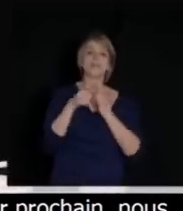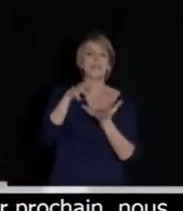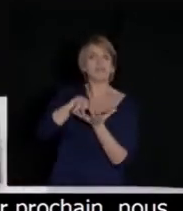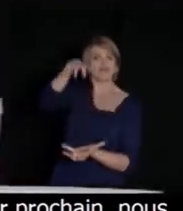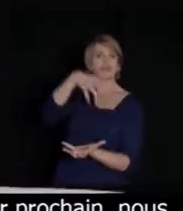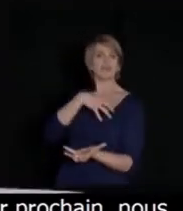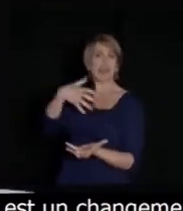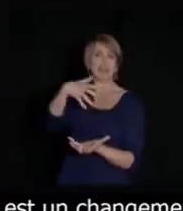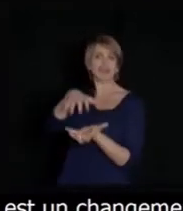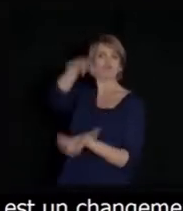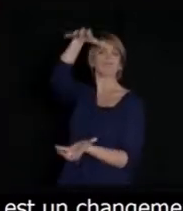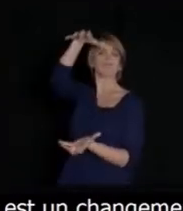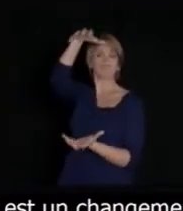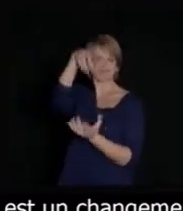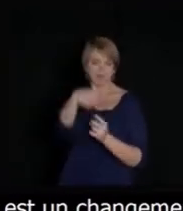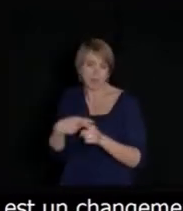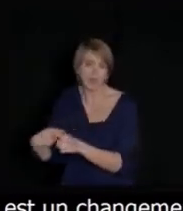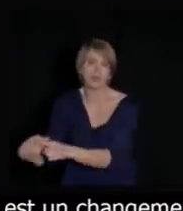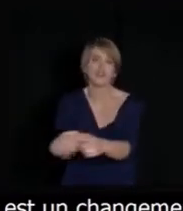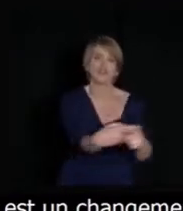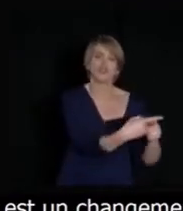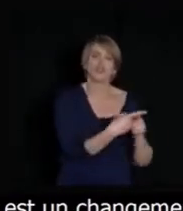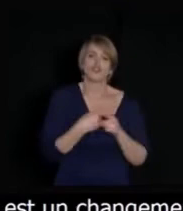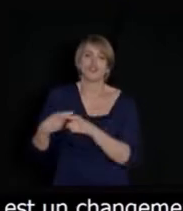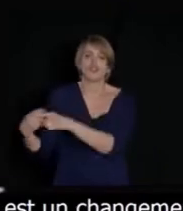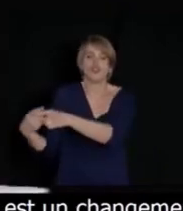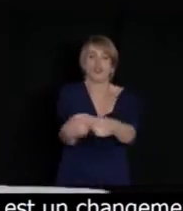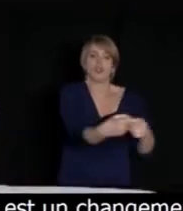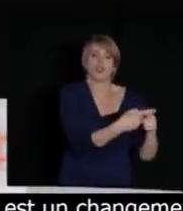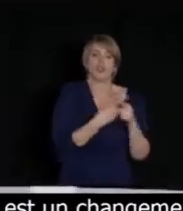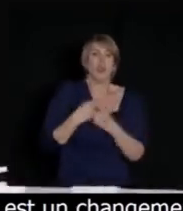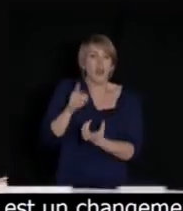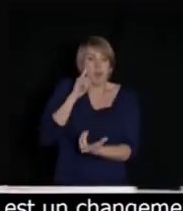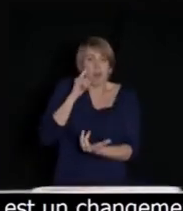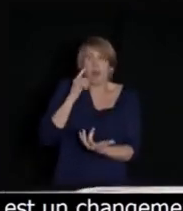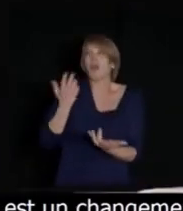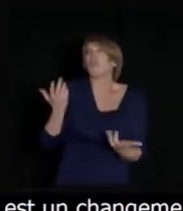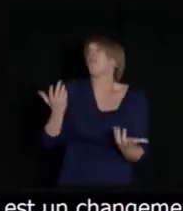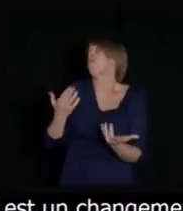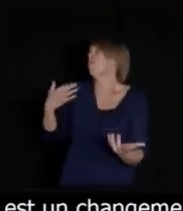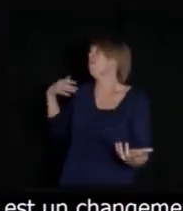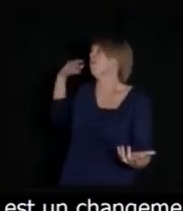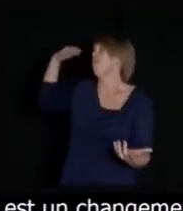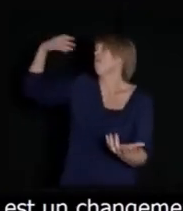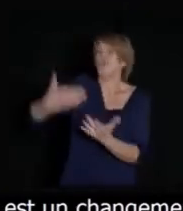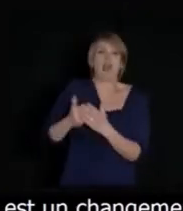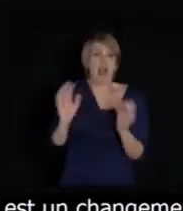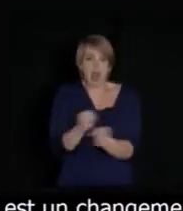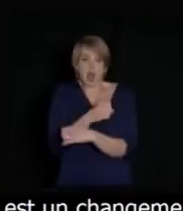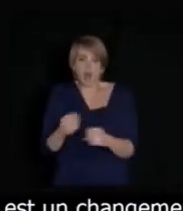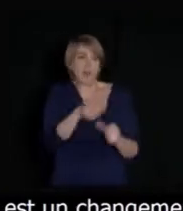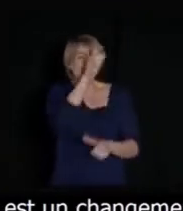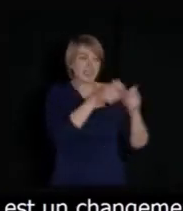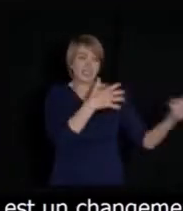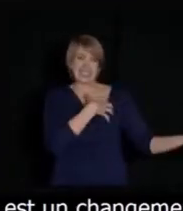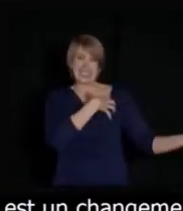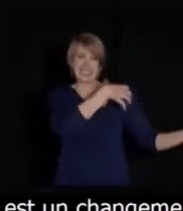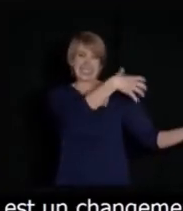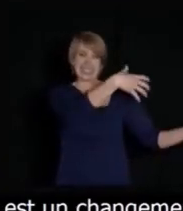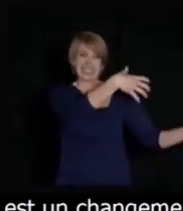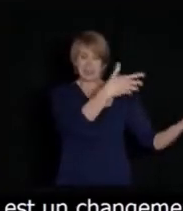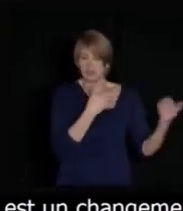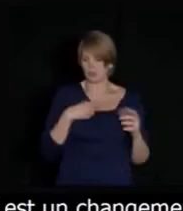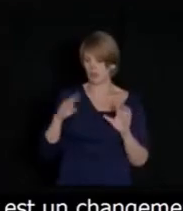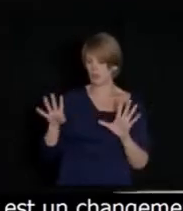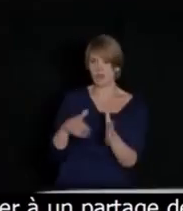à un partage des richesses assez profond pour que le déséquilibre qui s'est accumulé, au terme duquel il n'y a plus de